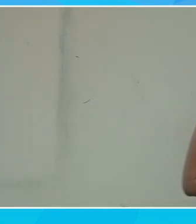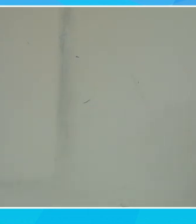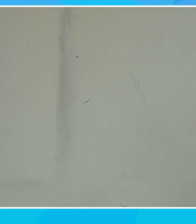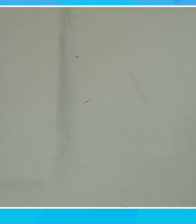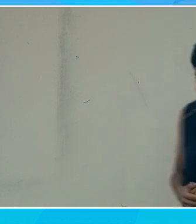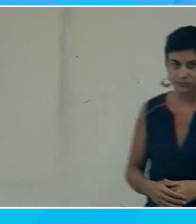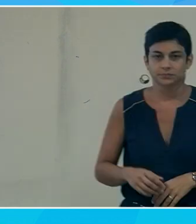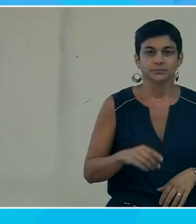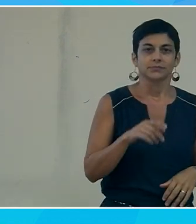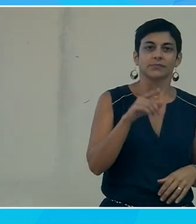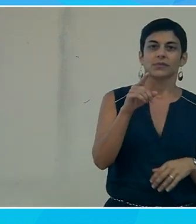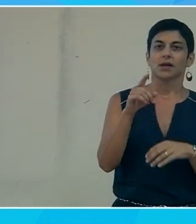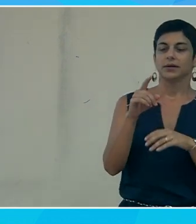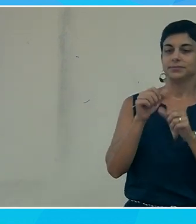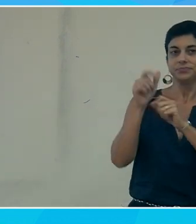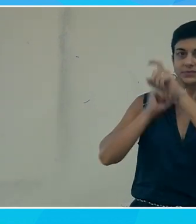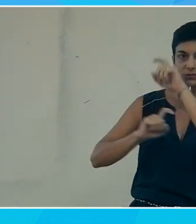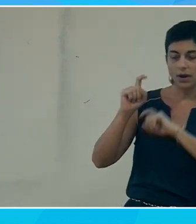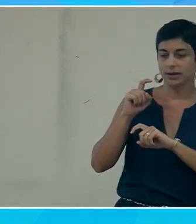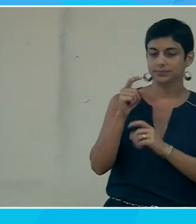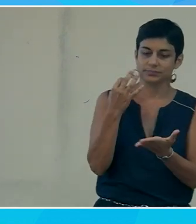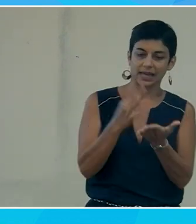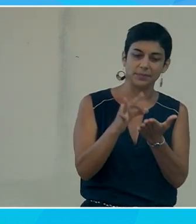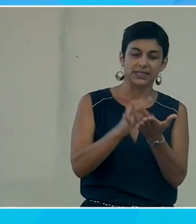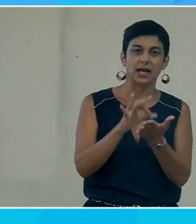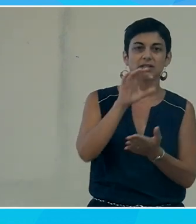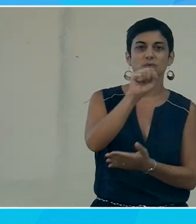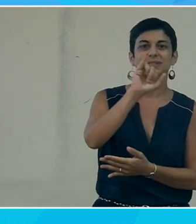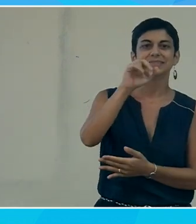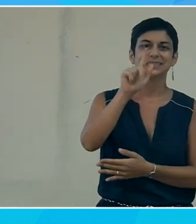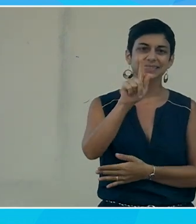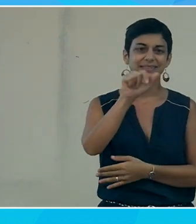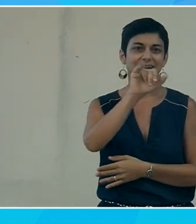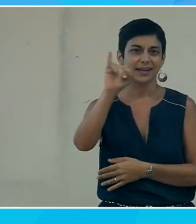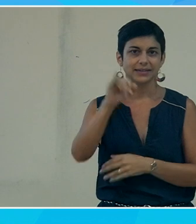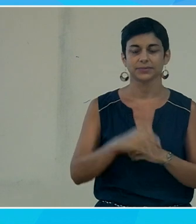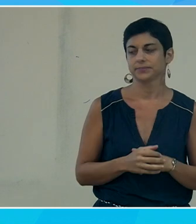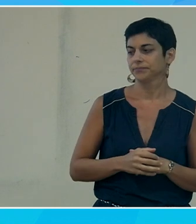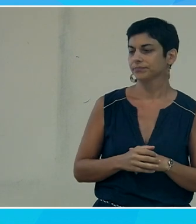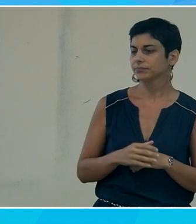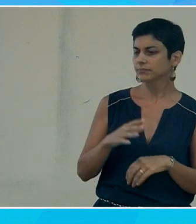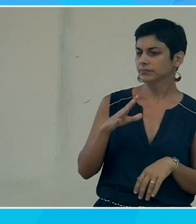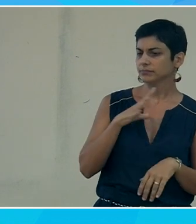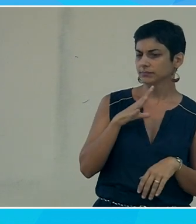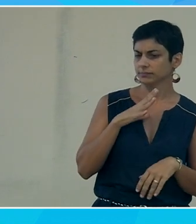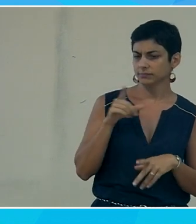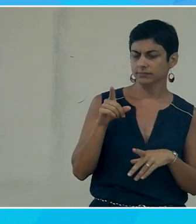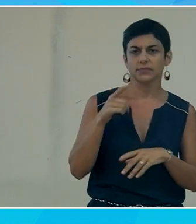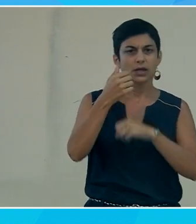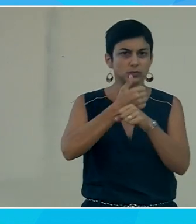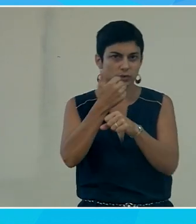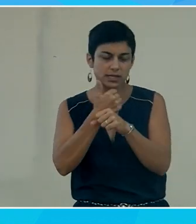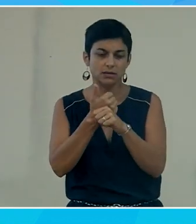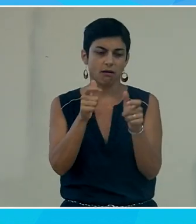SignEye elle a été faite d'abord ça a commencé par un hackathon il y un hackathon qui est organisé mondialement tous les ans par